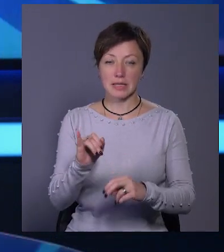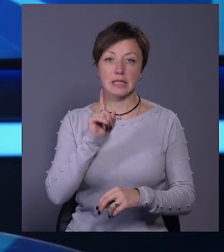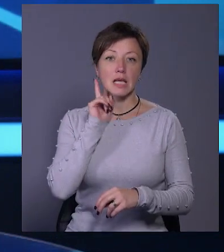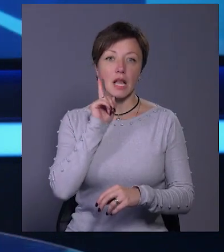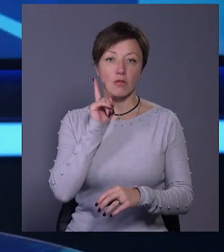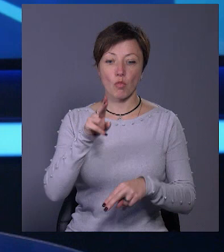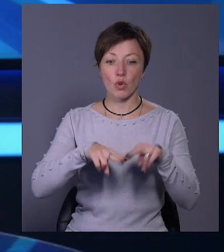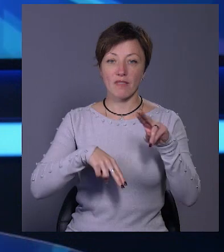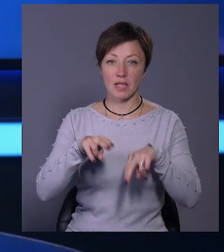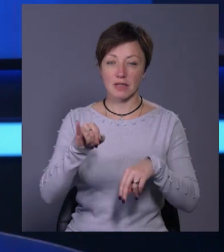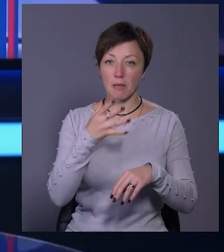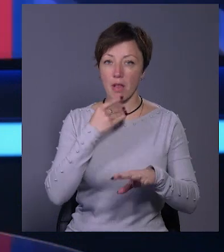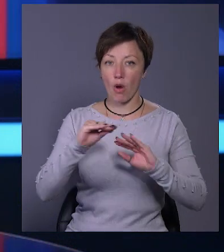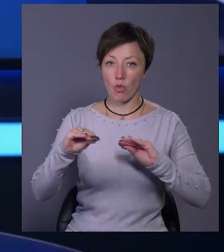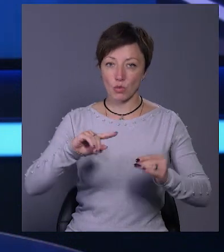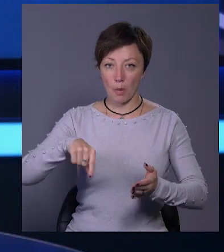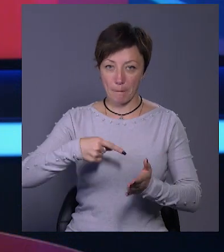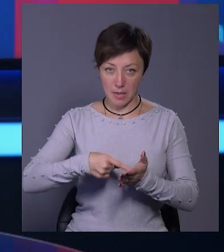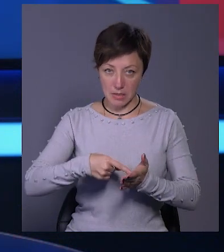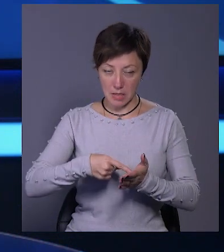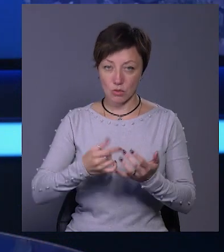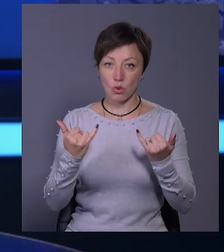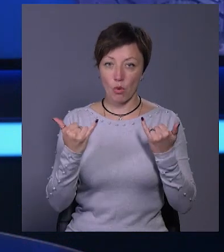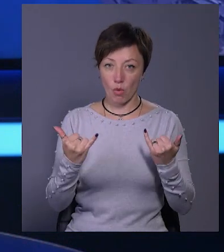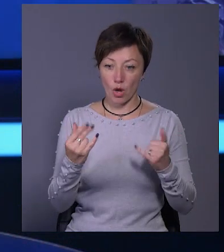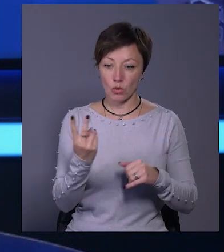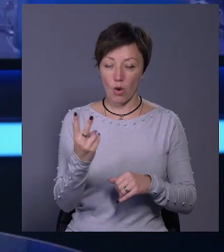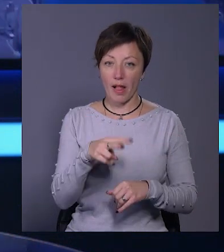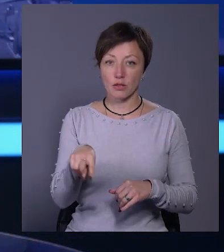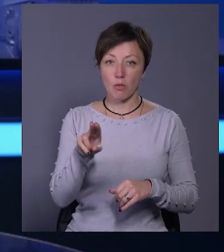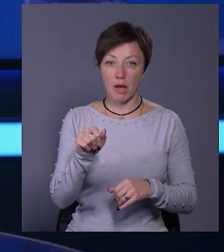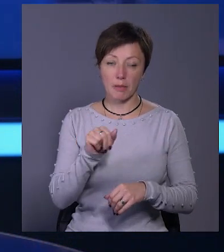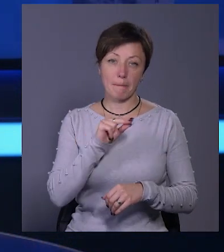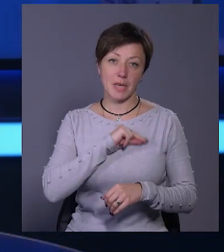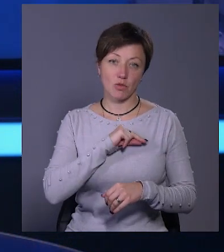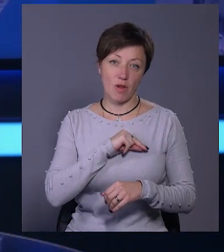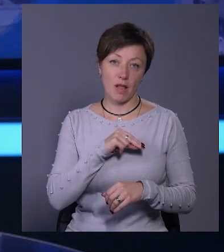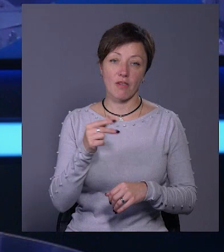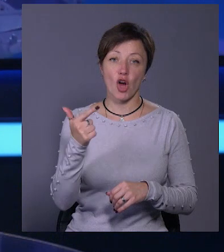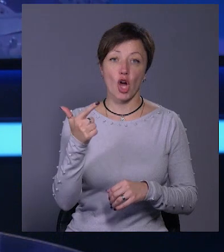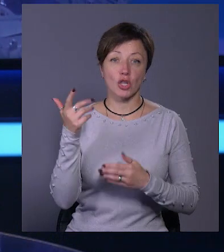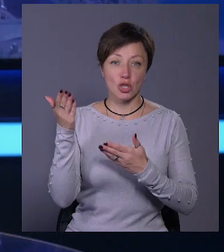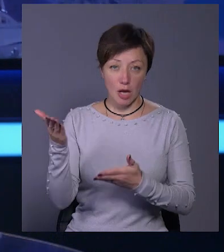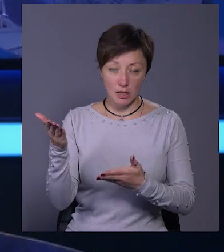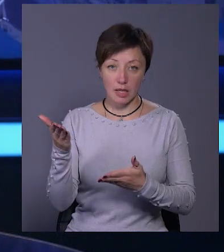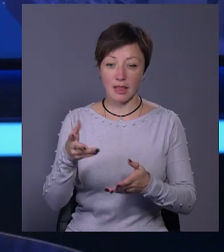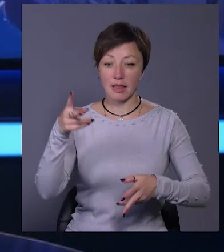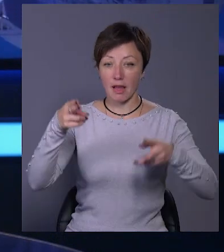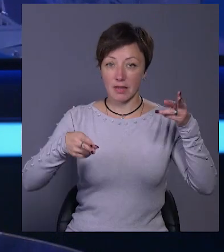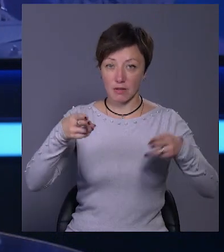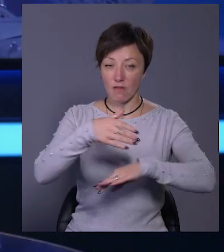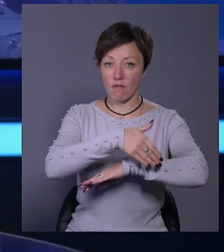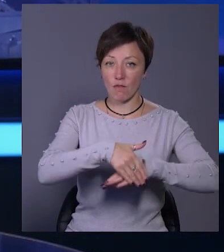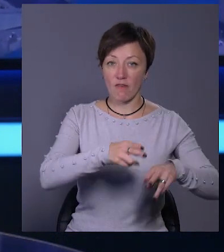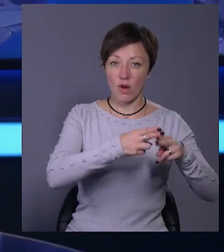зеленого будівництва і благоустрою міста. Сьогодні, 2 листопада, працювали у мікрорайоні Гречани на відрізку від